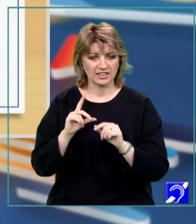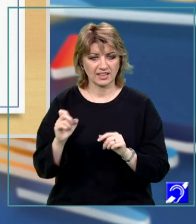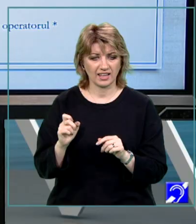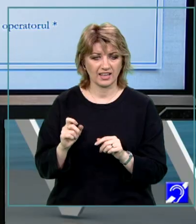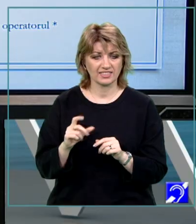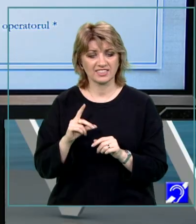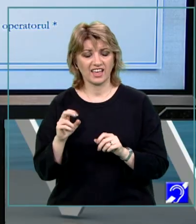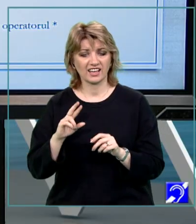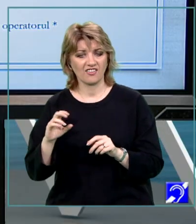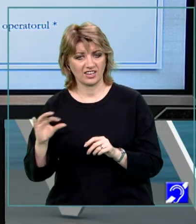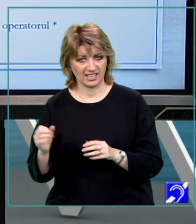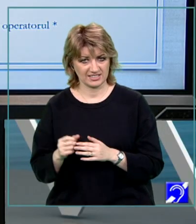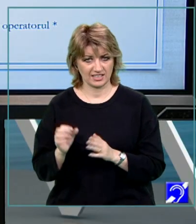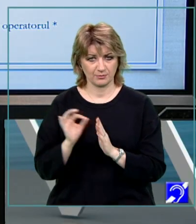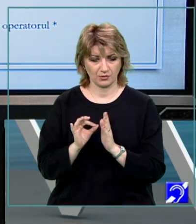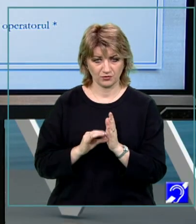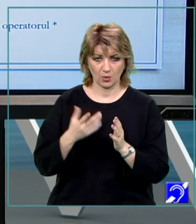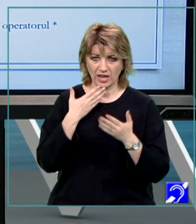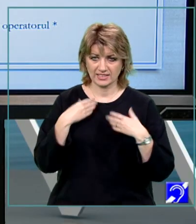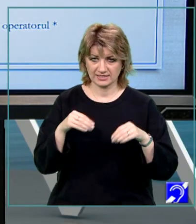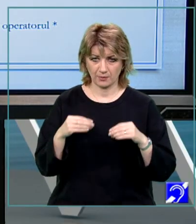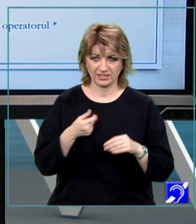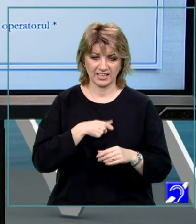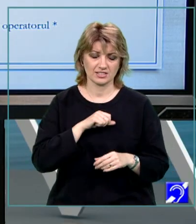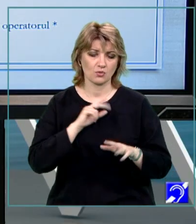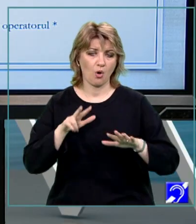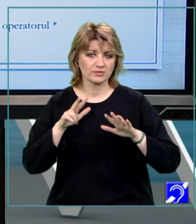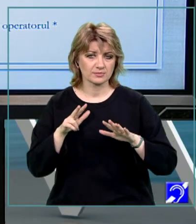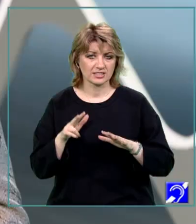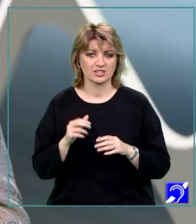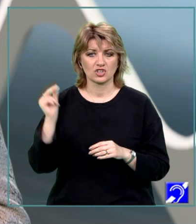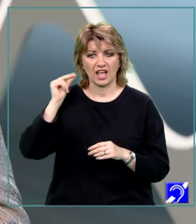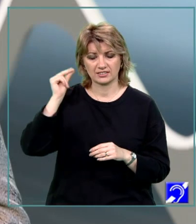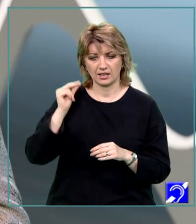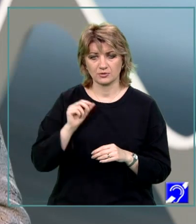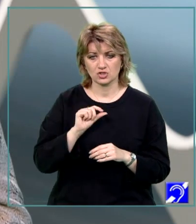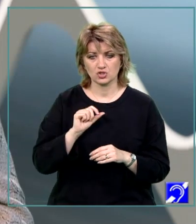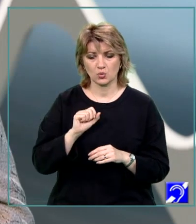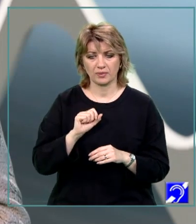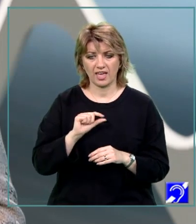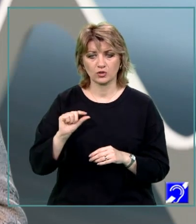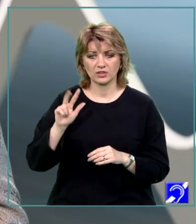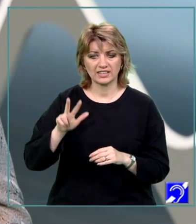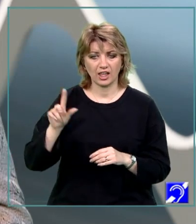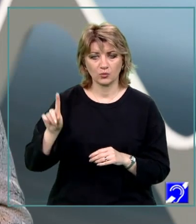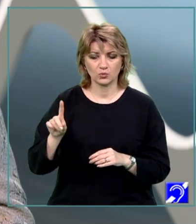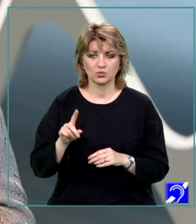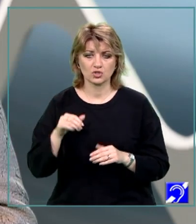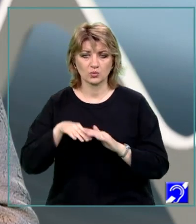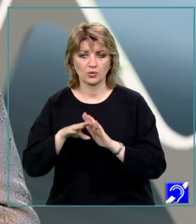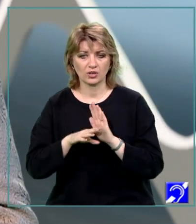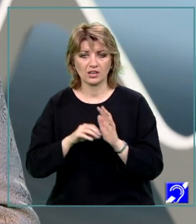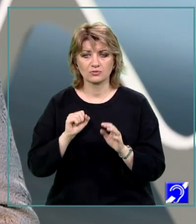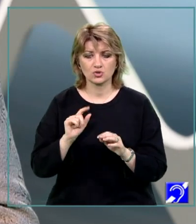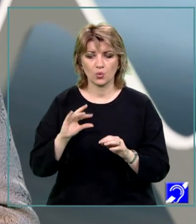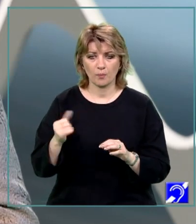referențiere. Vă propunem, ca și exemplu, testul 18 de antrenament, subiectul 3.1. Sub programul suma are doi